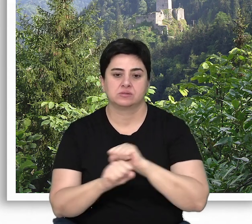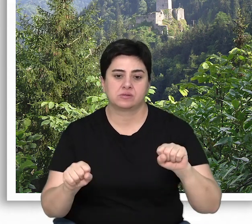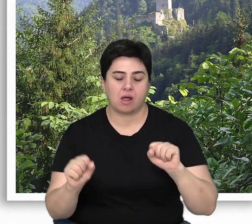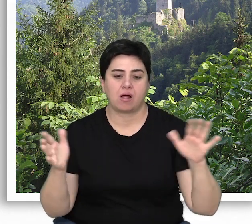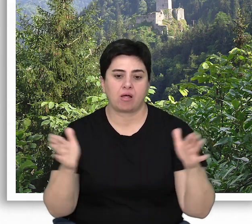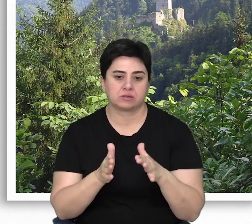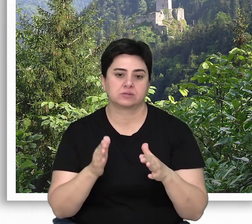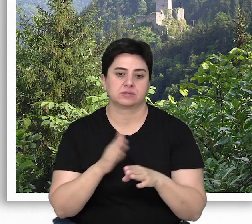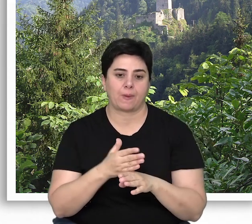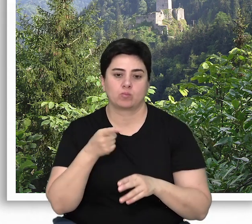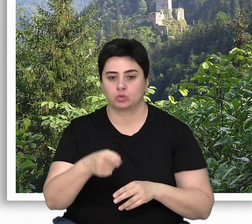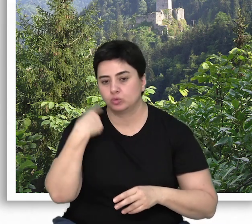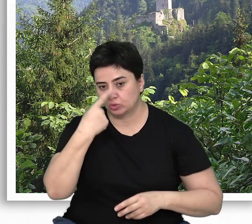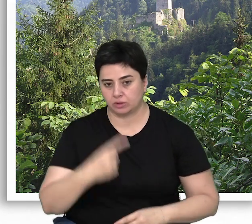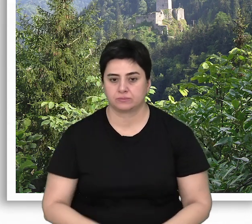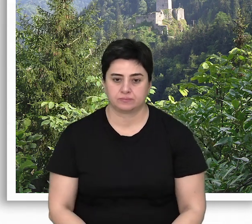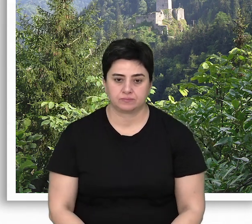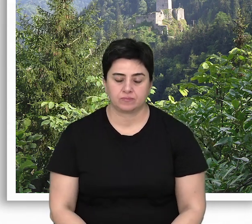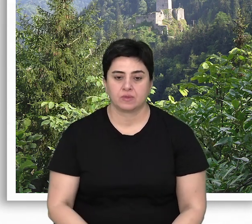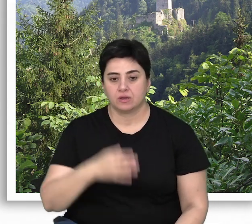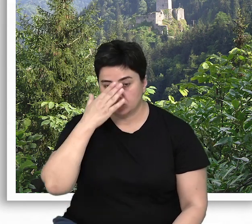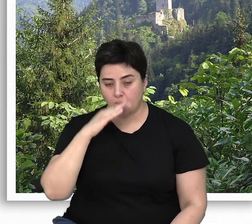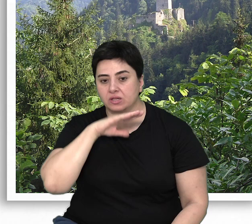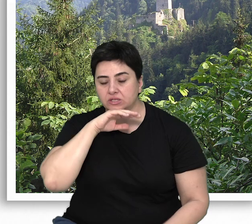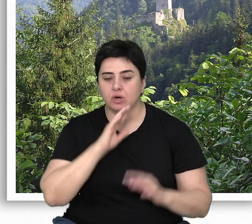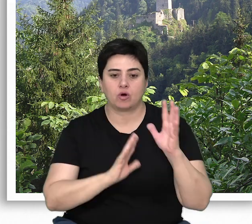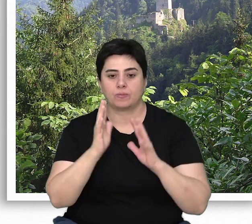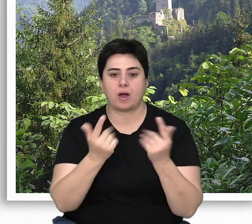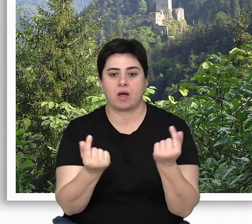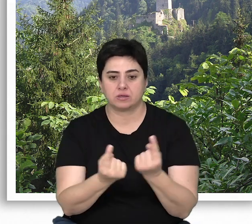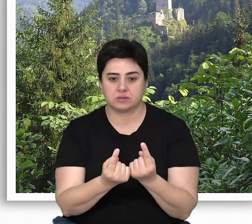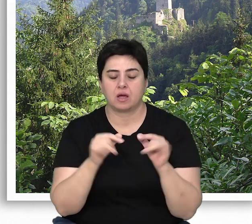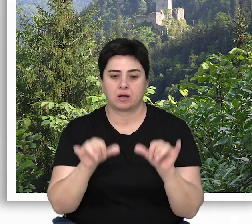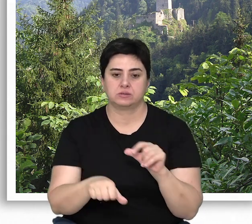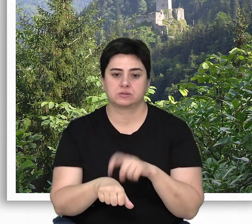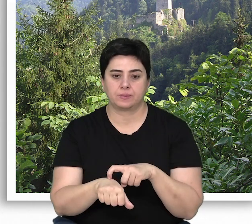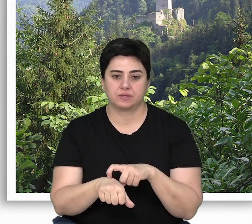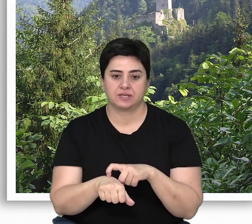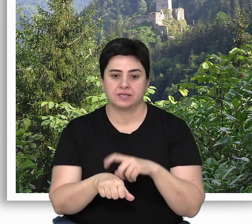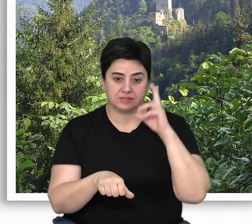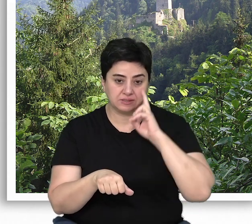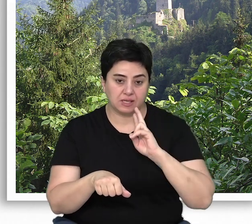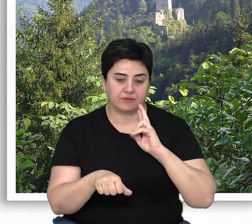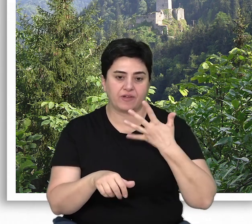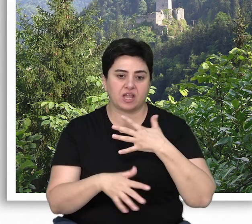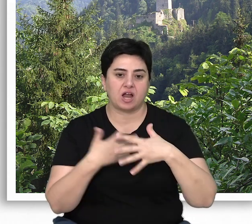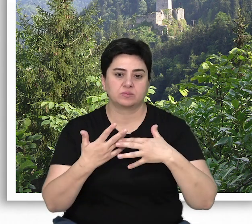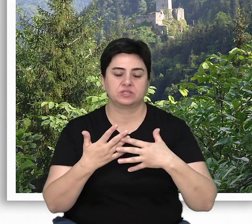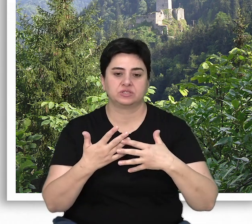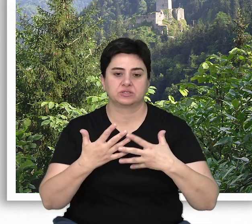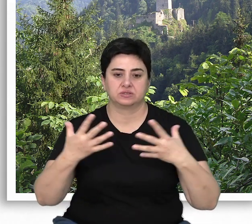alanlardaki azalışın bir diğer sebebi. Doğal Yaşlı Ormanlardaki azalış, aynı zamanda zengin ve